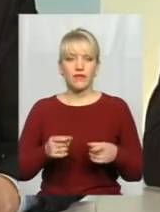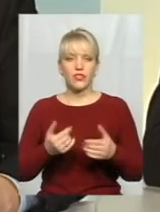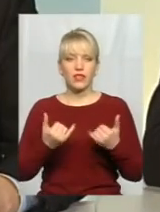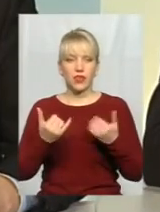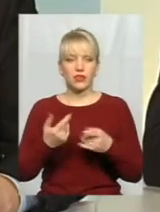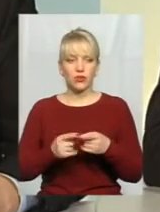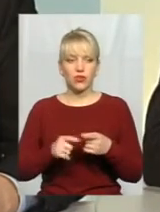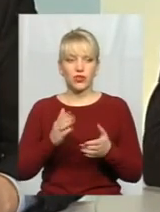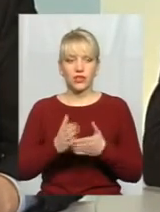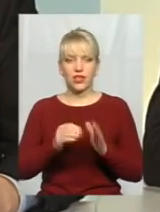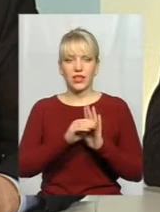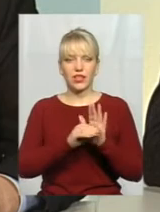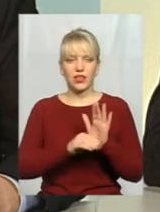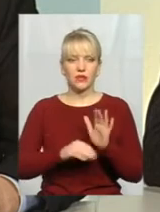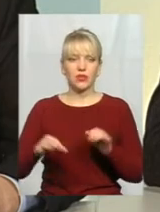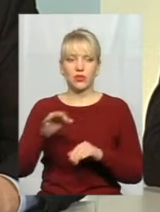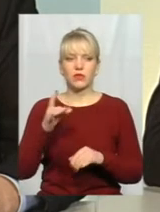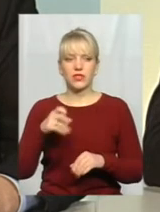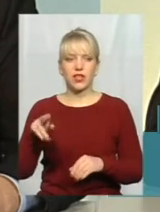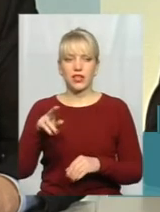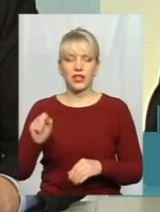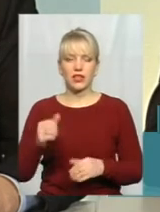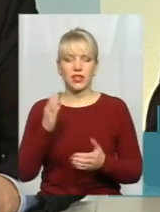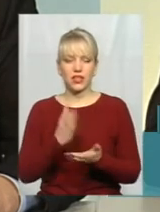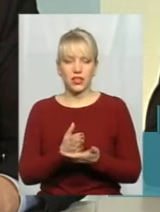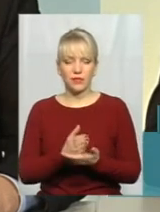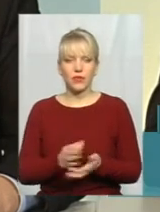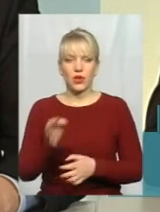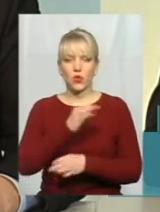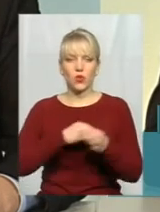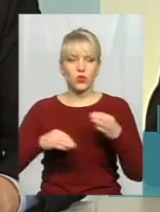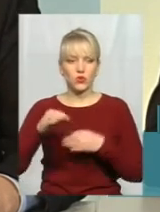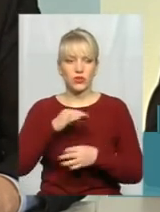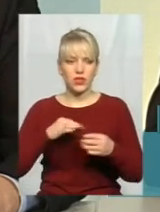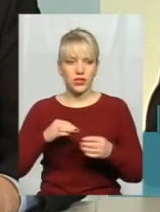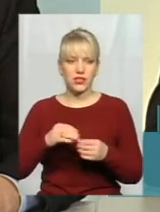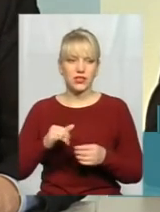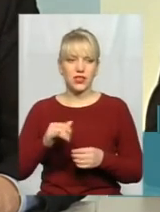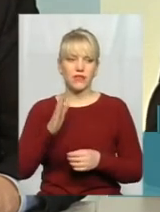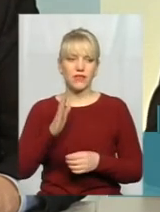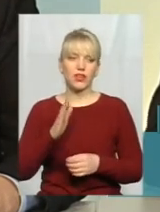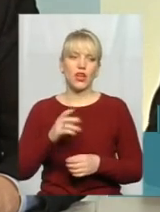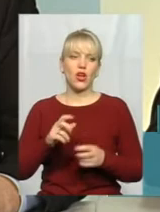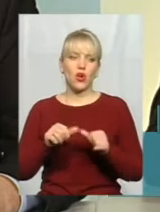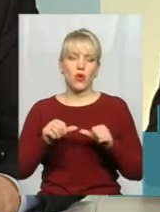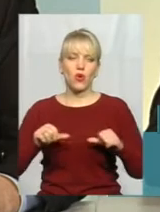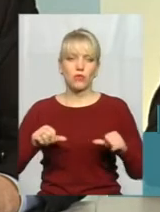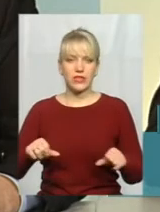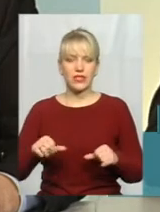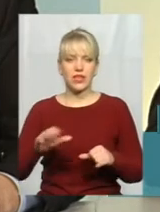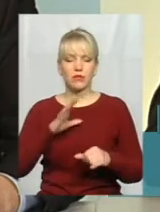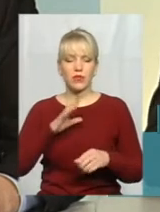того і є регламент обласної ради, є консультації в комісіях, створена була